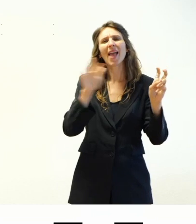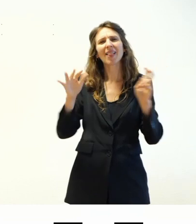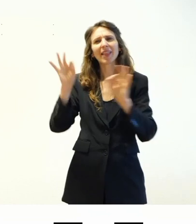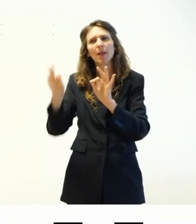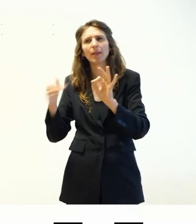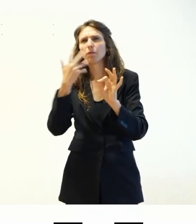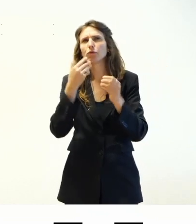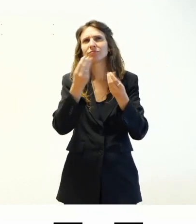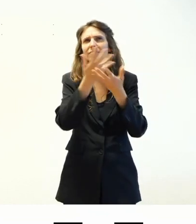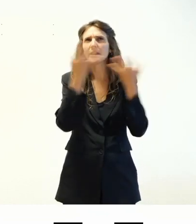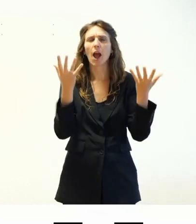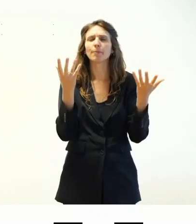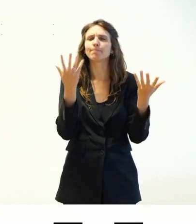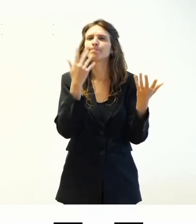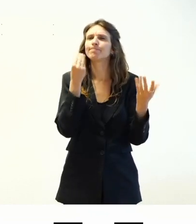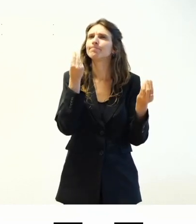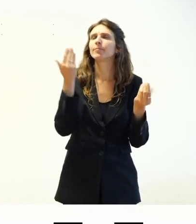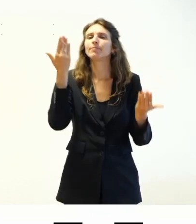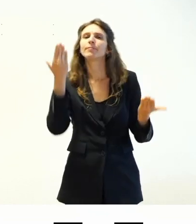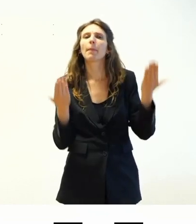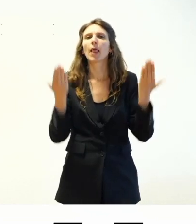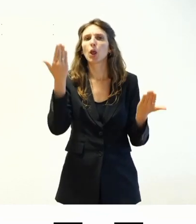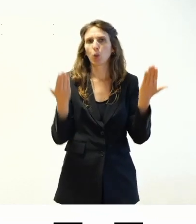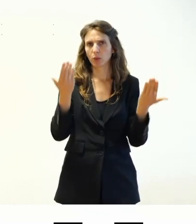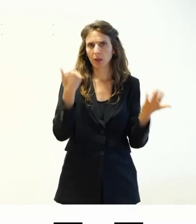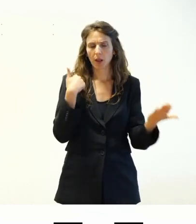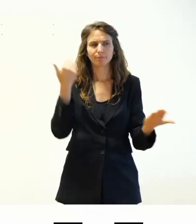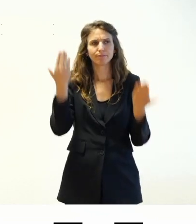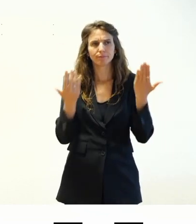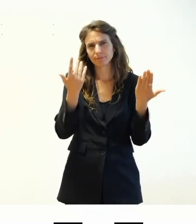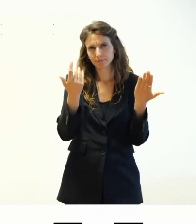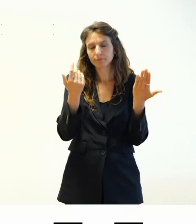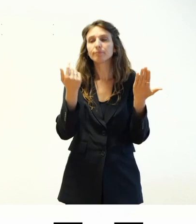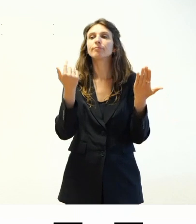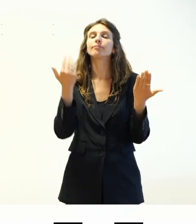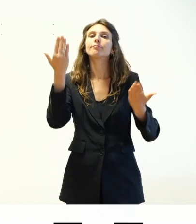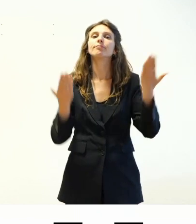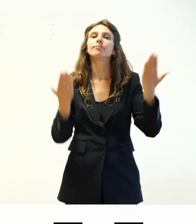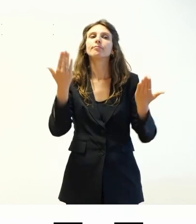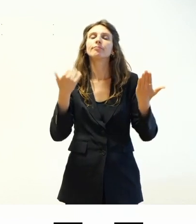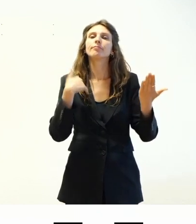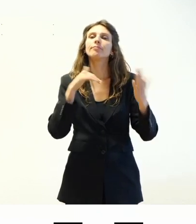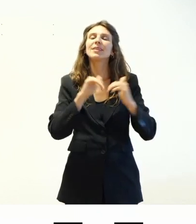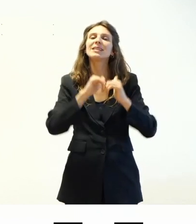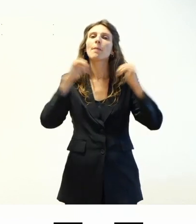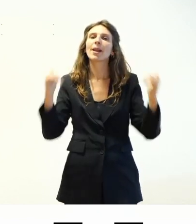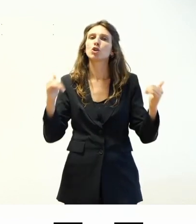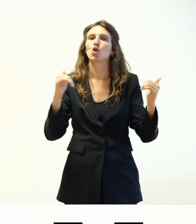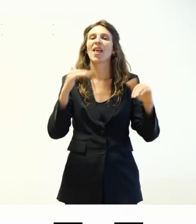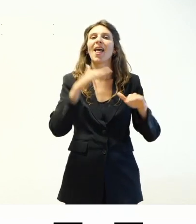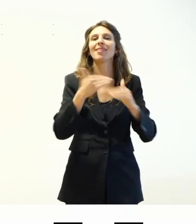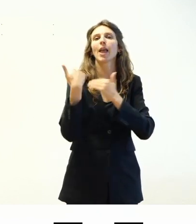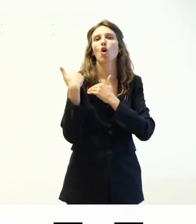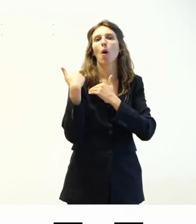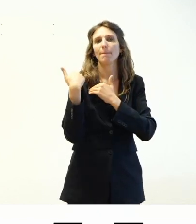ho pensato di fare una similitudine molto vaga parlando di quella che è la cosiddetta separazione dei compiti che forse avete